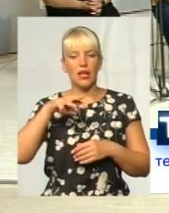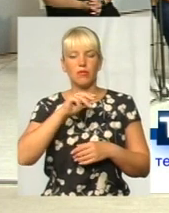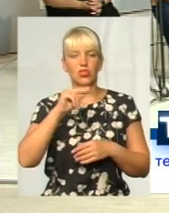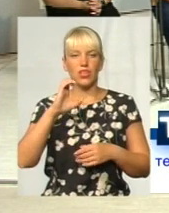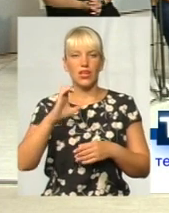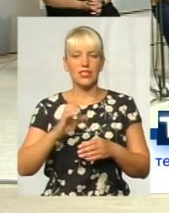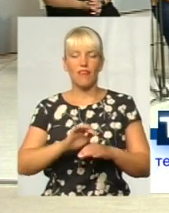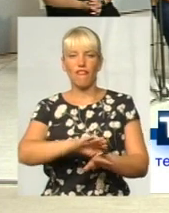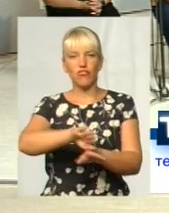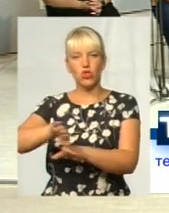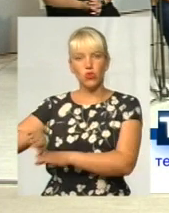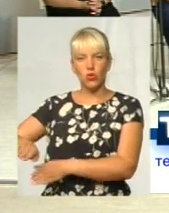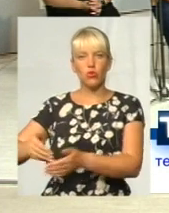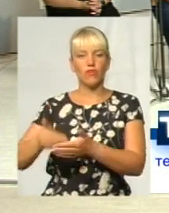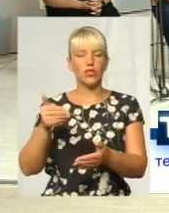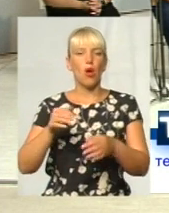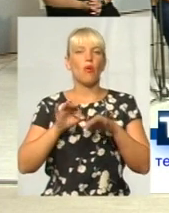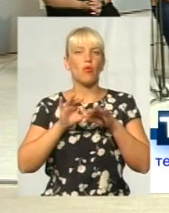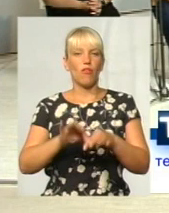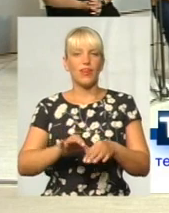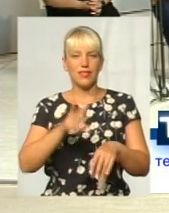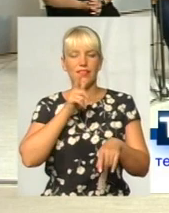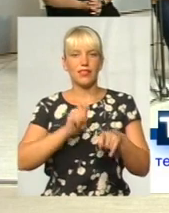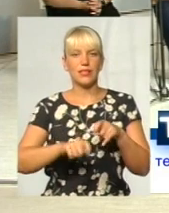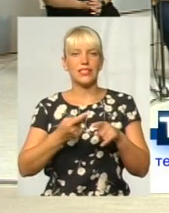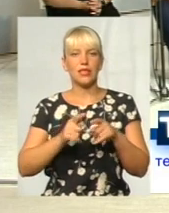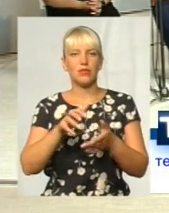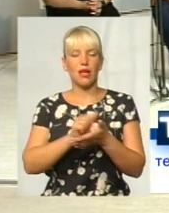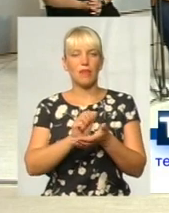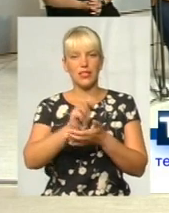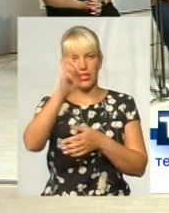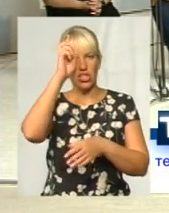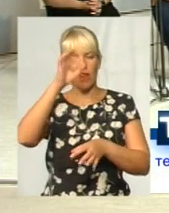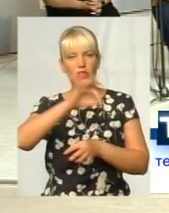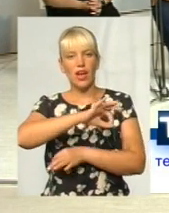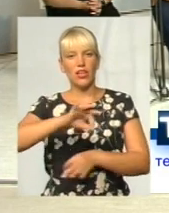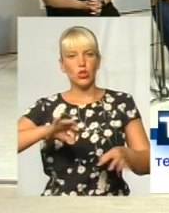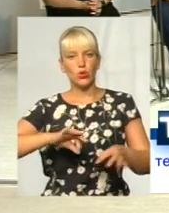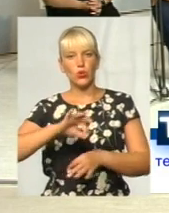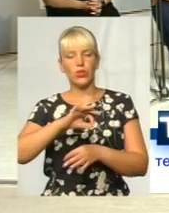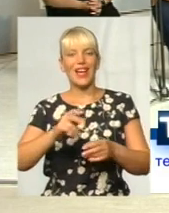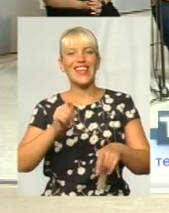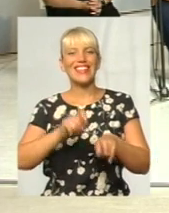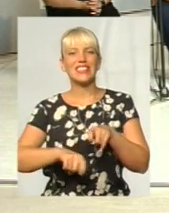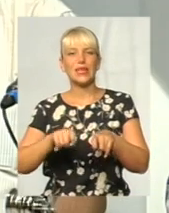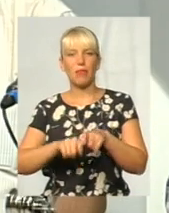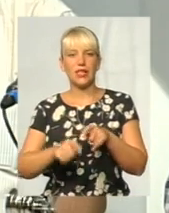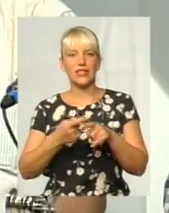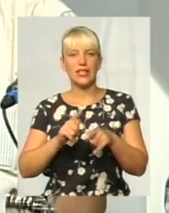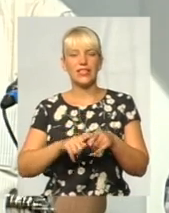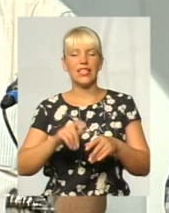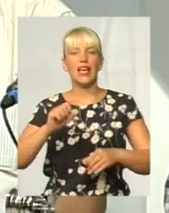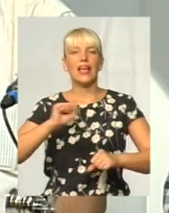від проведення експертиз. Цим займається в нас Державної архітекторно-будівельної інспекції. Звичайно, ті керівники, ті